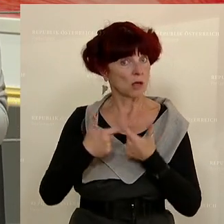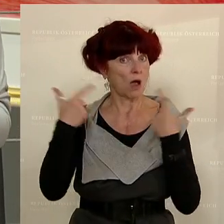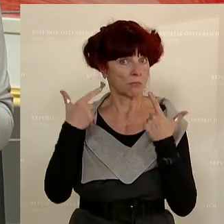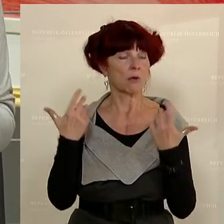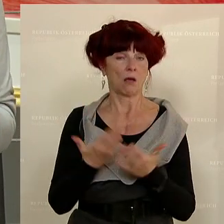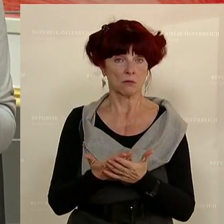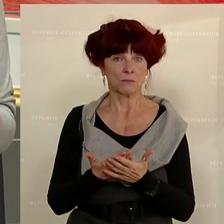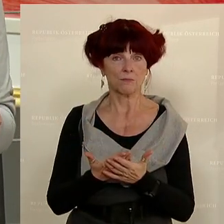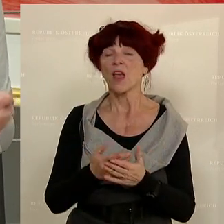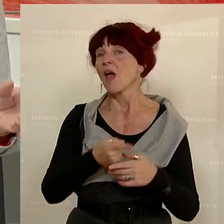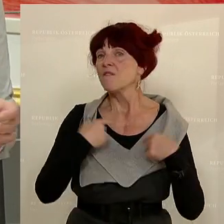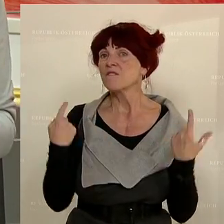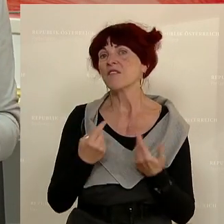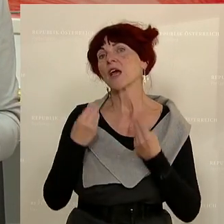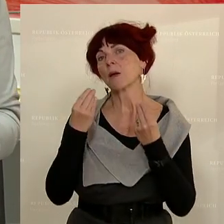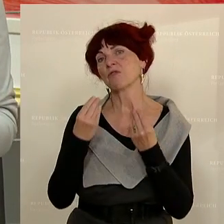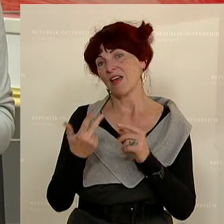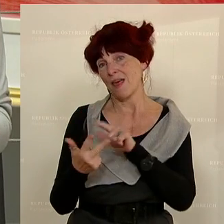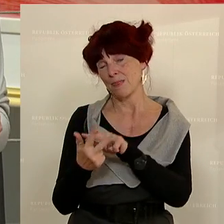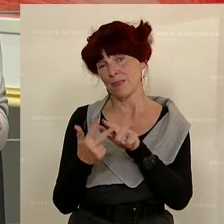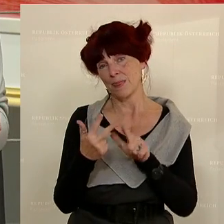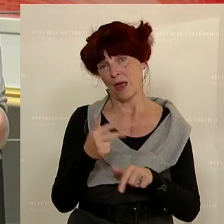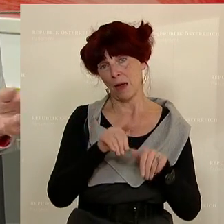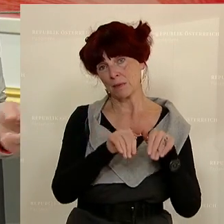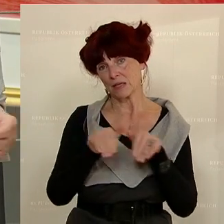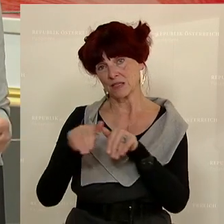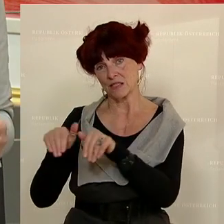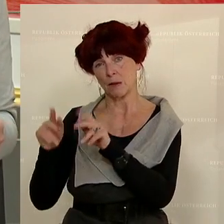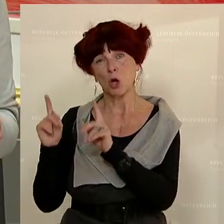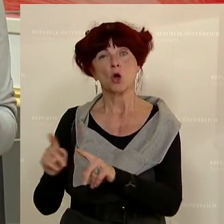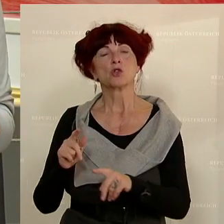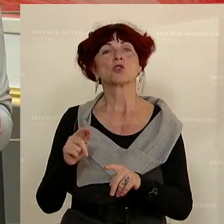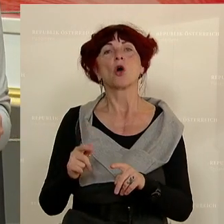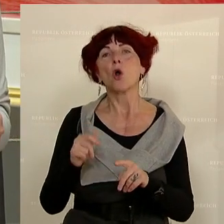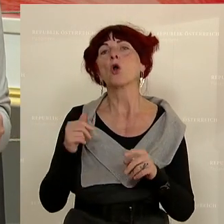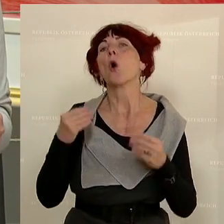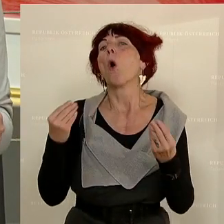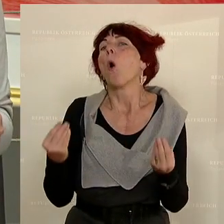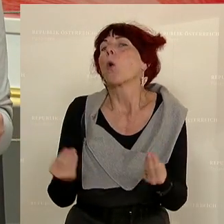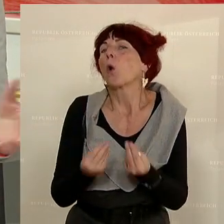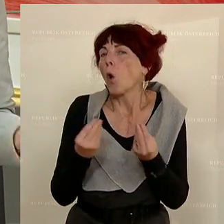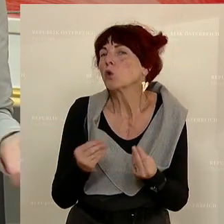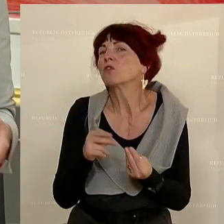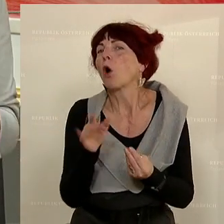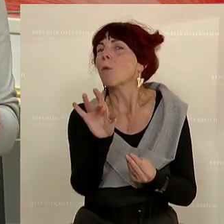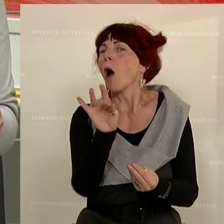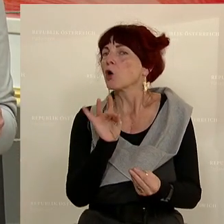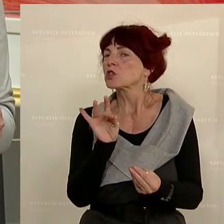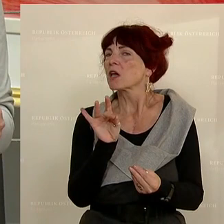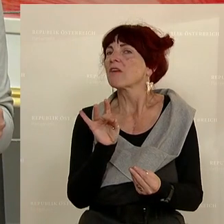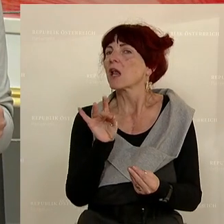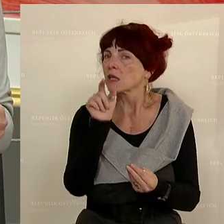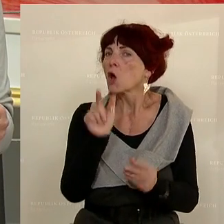Wir empfehlen den drei Ministerien eine ausreichende Darlegung der Eignungsgründe als Grundlage für die Beurteilung der